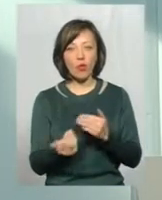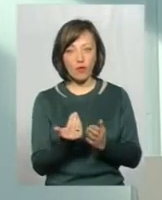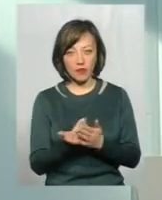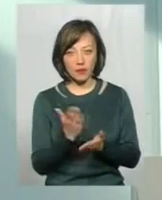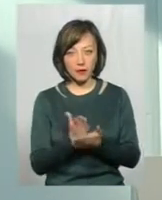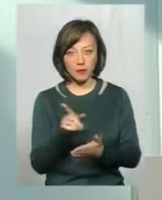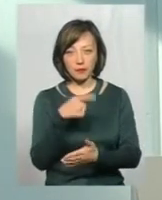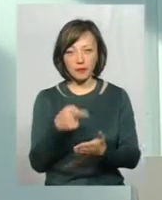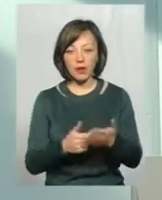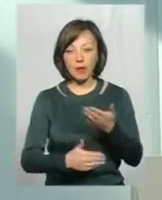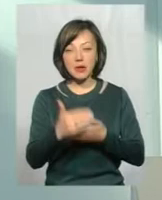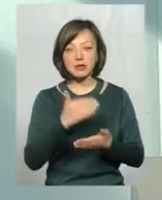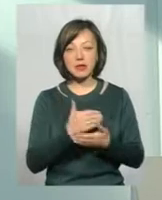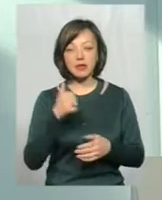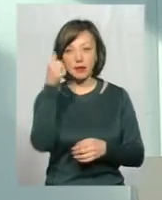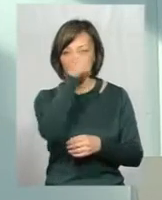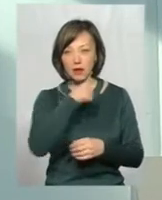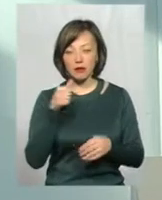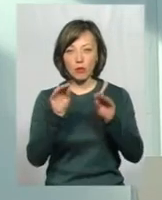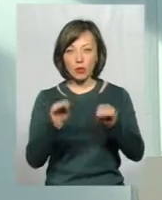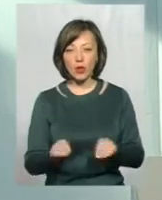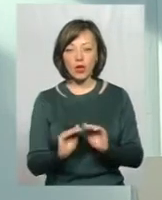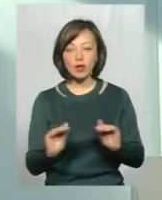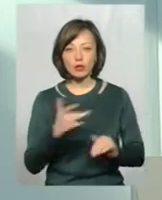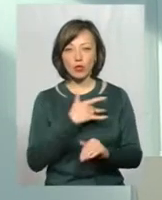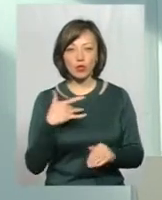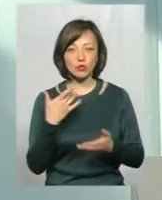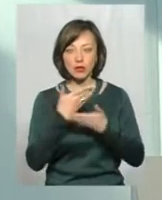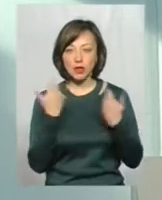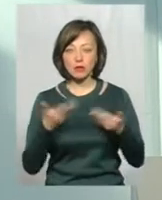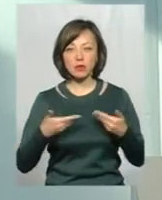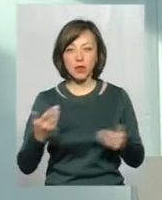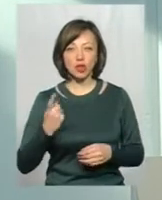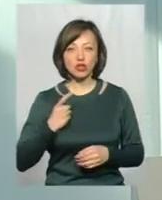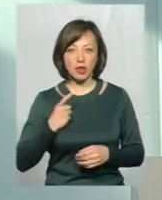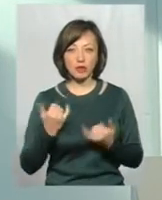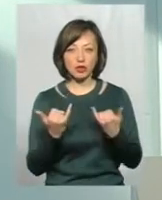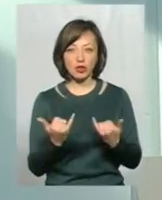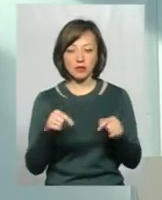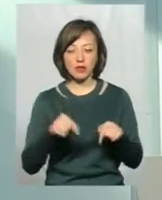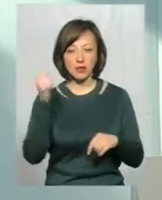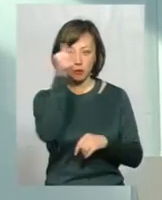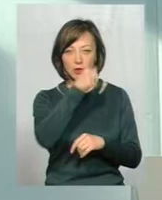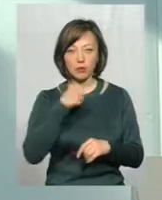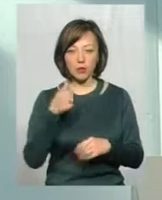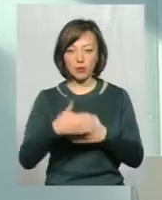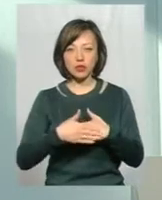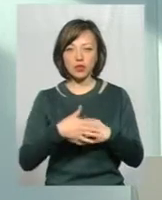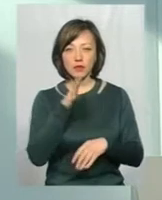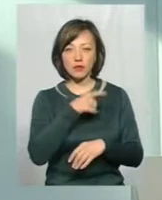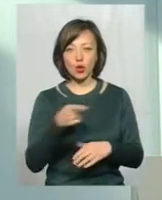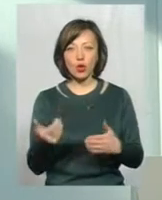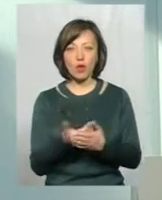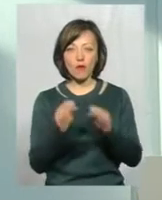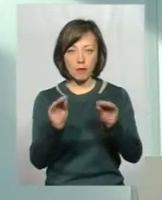що у на протяжі последніх років протоколу по діткому туберкулезу немає. Ми очідаємо, в цьому році в ближайшому часу,